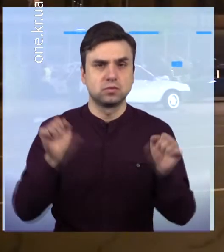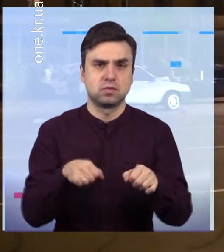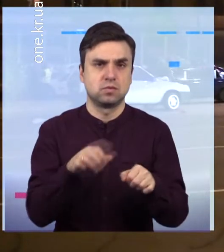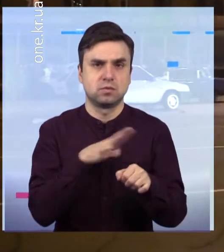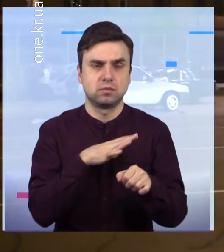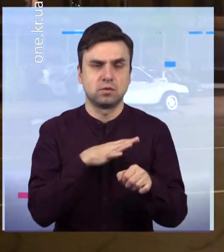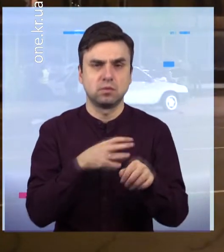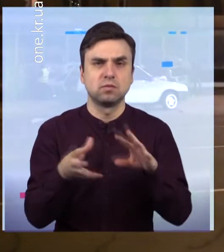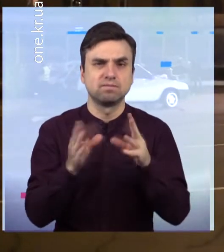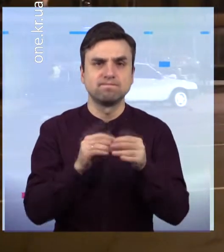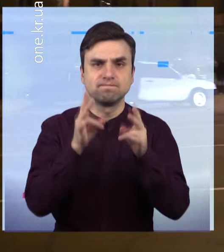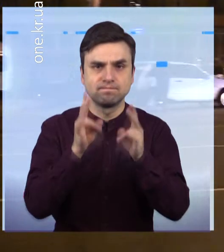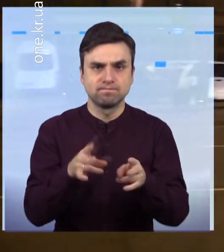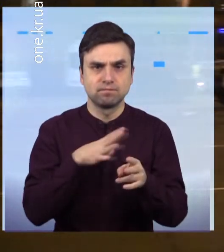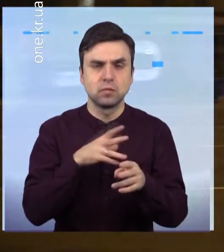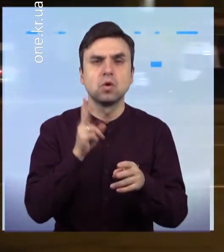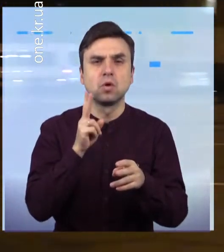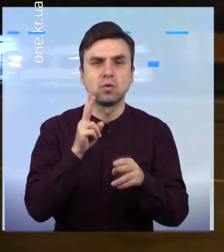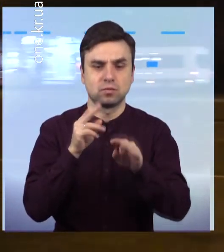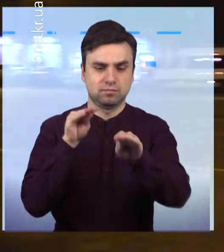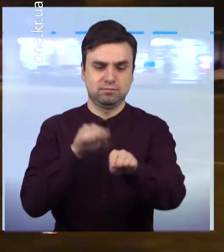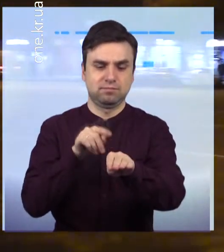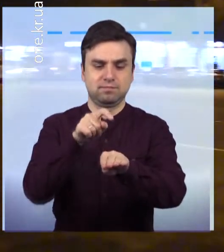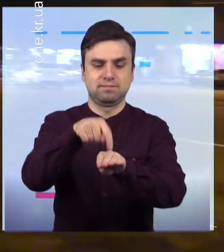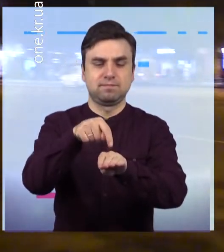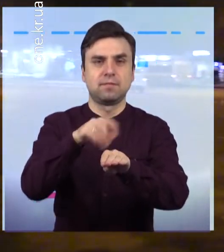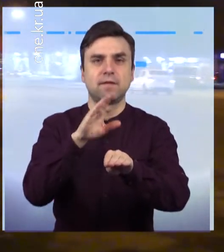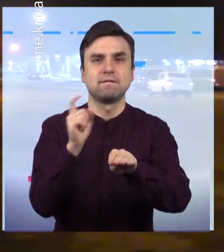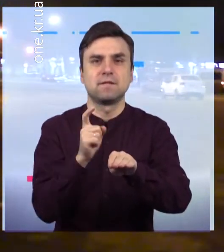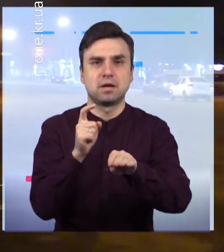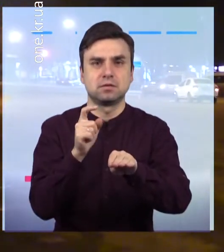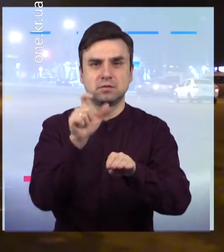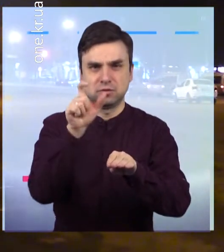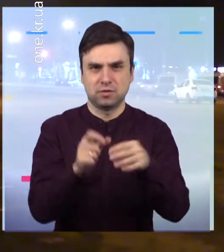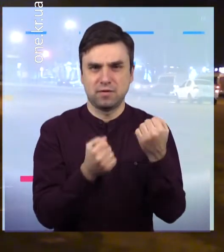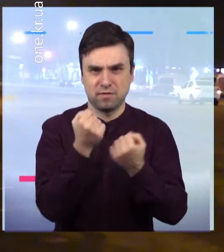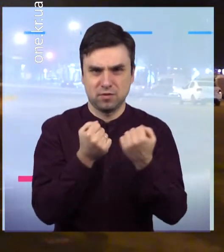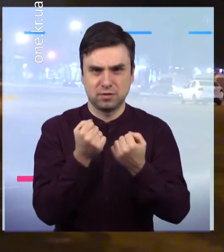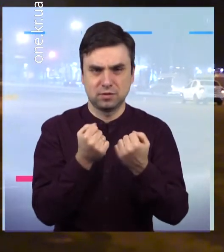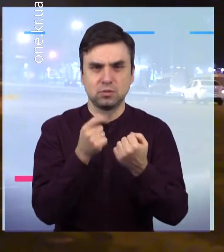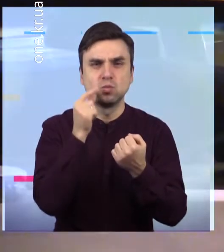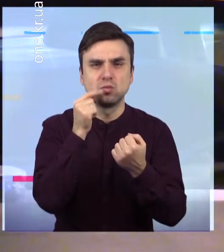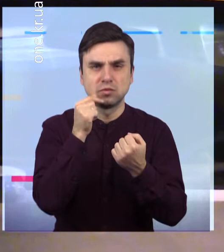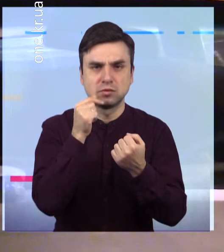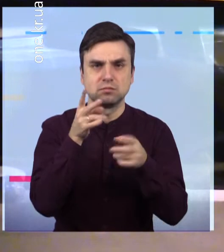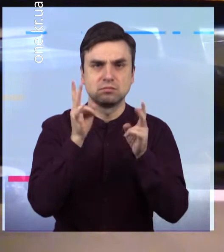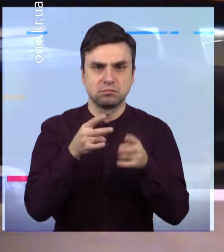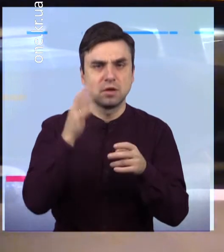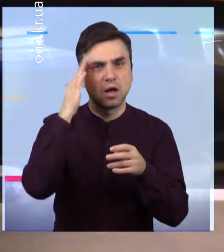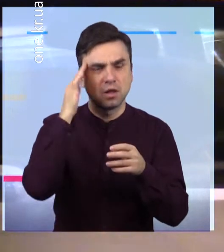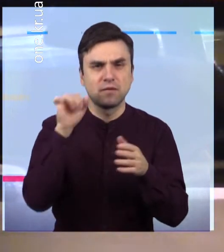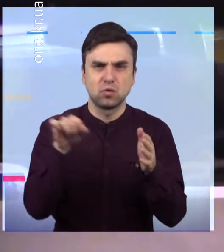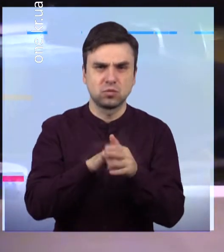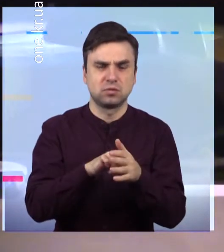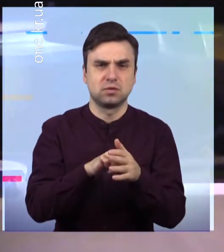Травмувався в аварії водій вазу Попередньо медики діагностували у чоловіка закриту черепно-мозкову травму Для водія іномарки